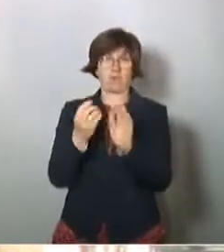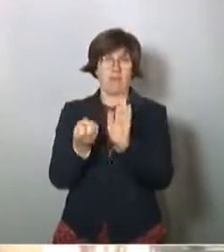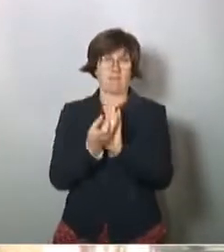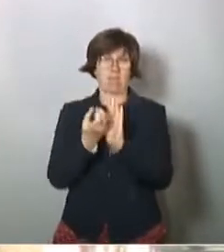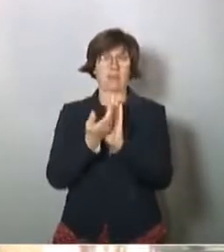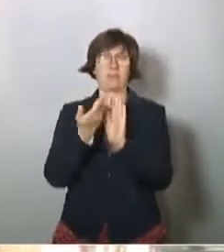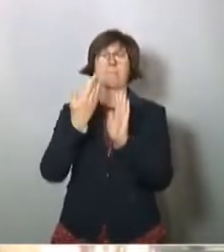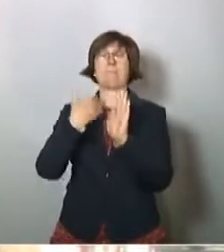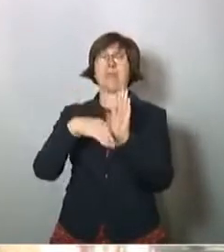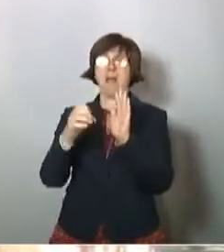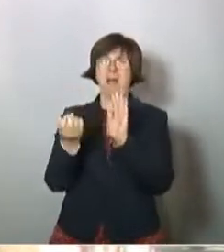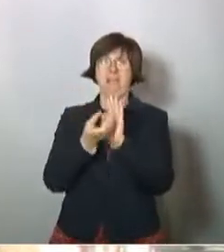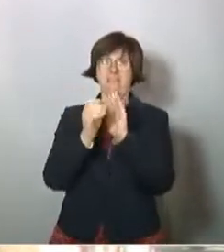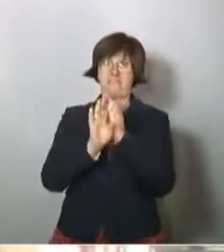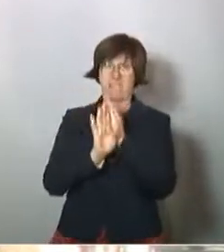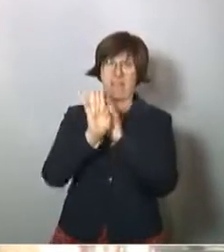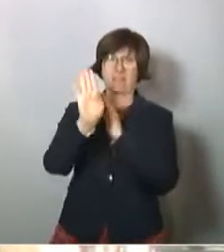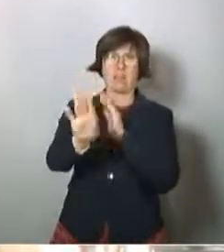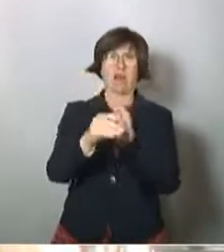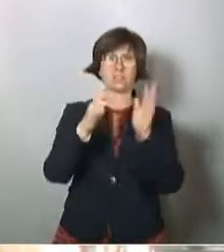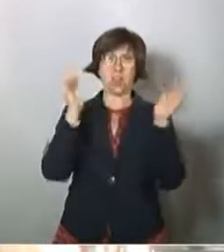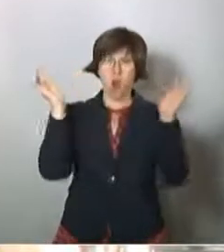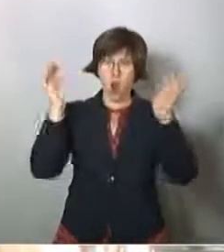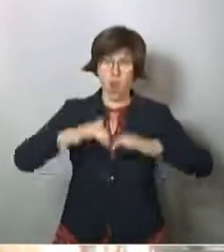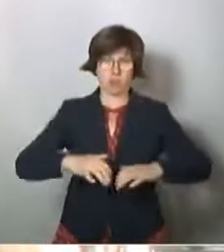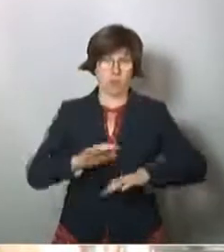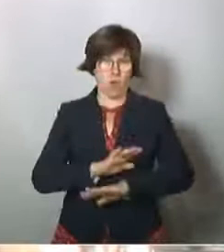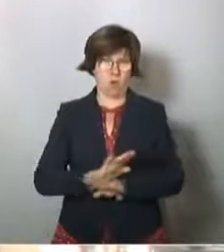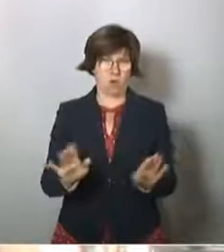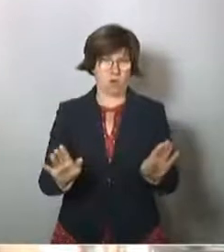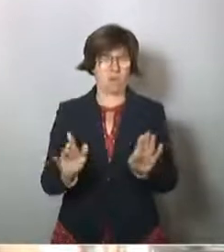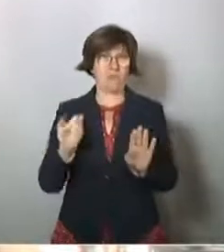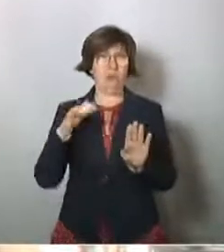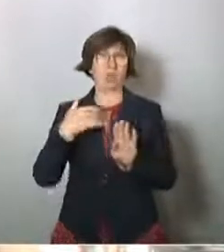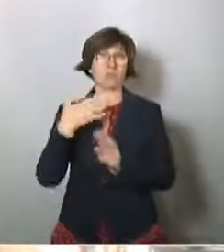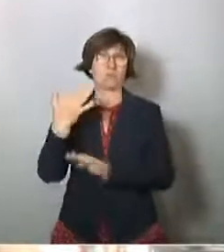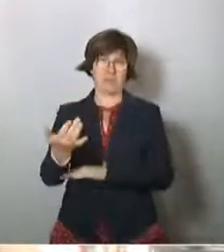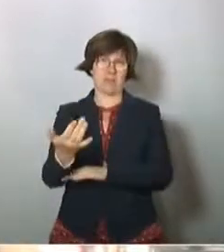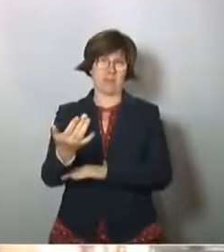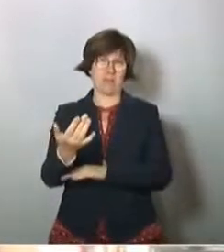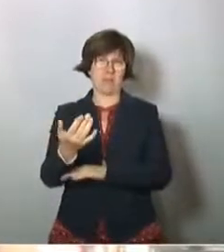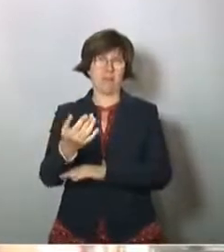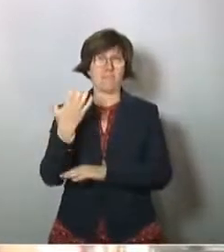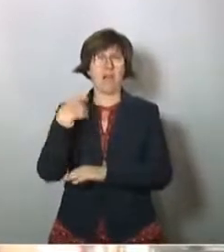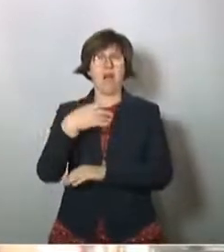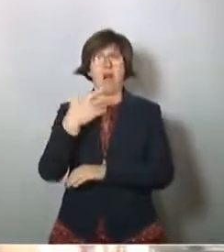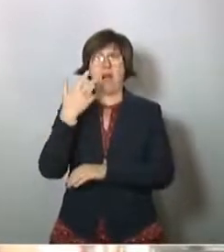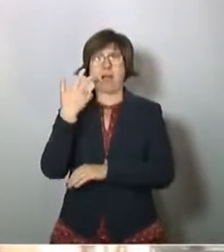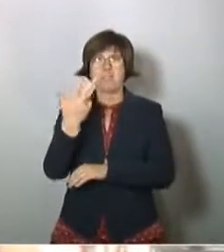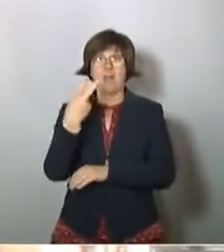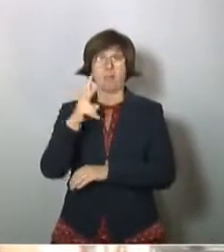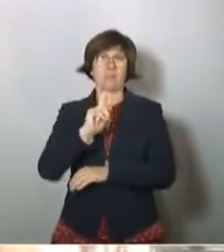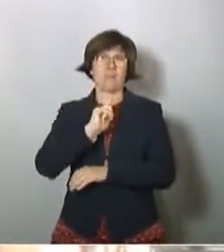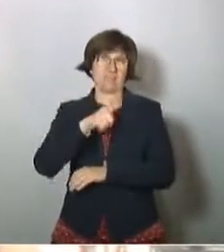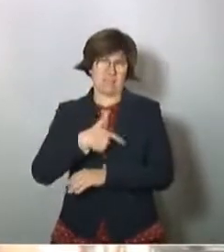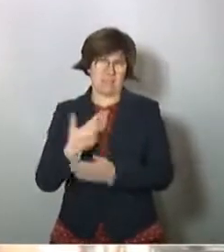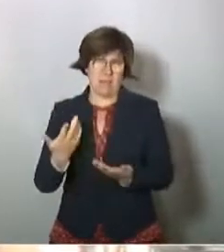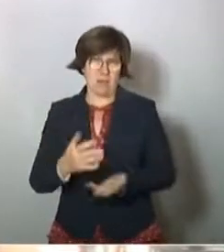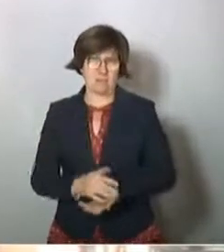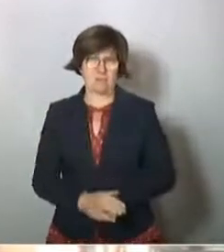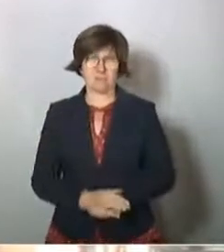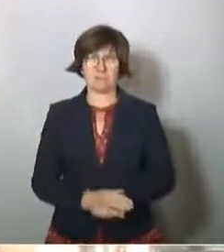größeren Effekt als der Lockdown, der ja dann erst später kam, hierzulande am 23. März.